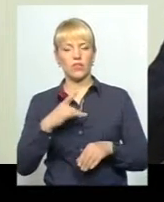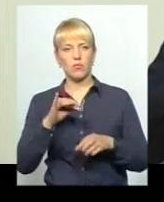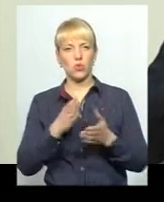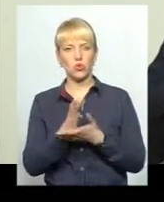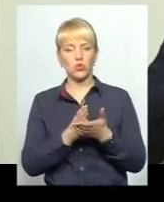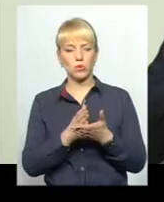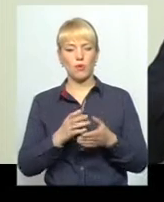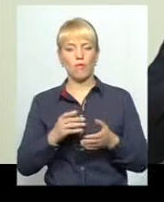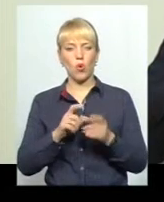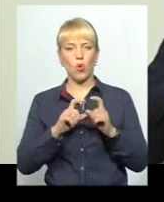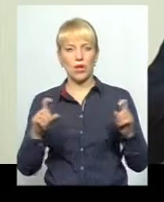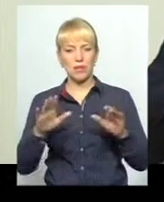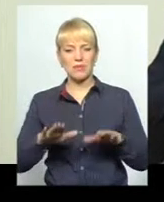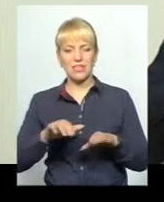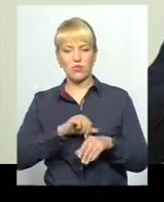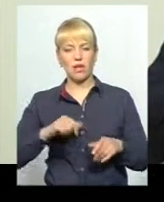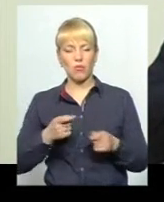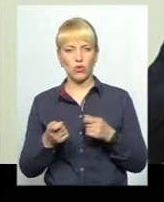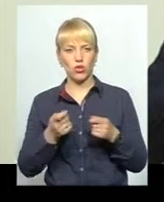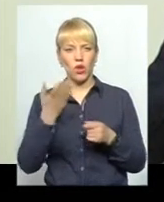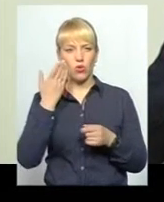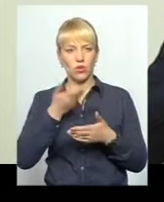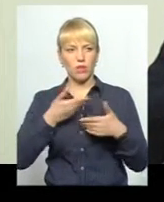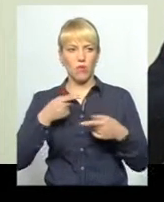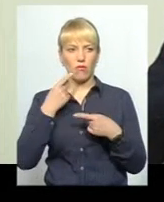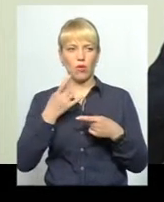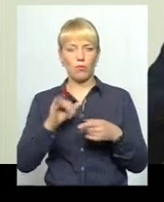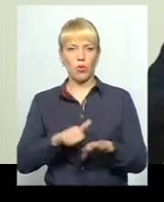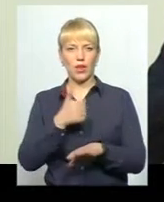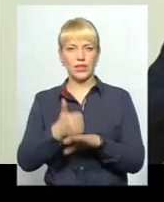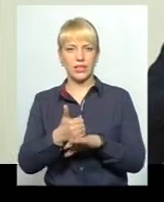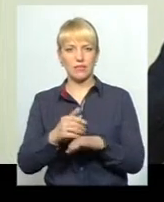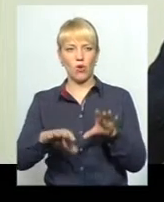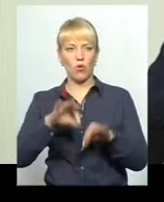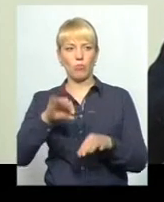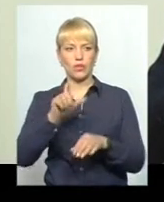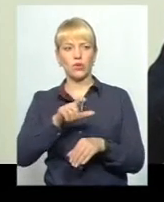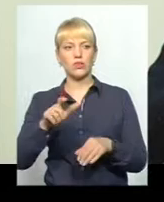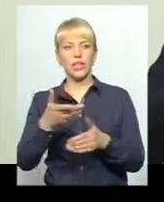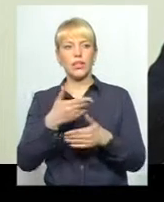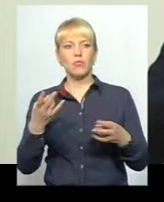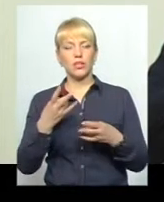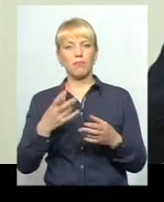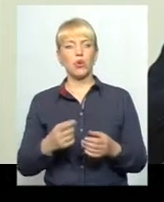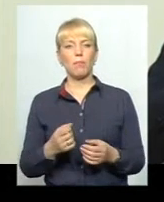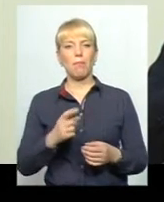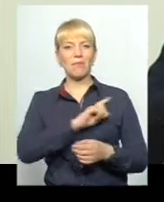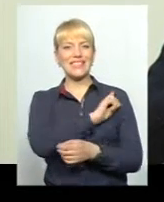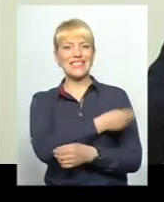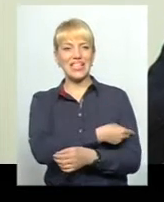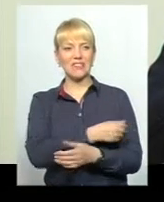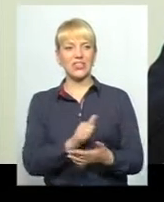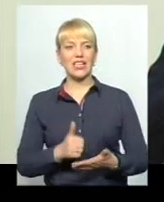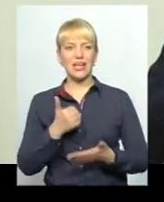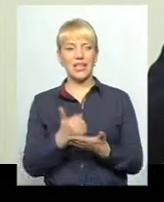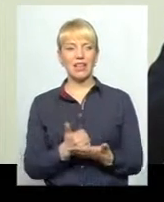органах місцевого самоврядування, тому що коли ми кажемо про лідерство обраних людей, нам потрібно його підсилювати лідера, саме